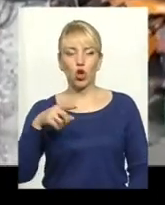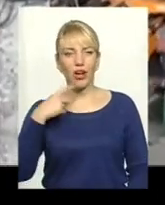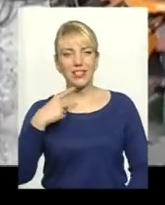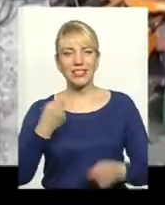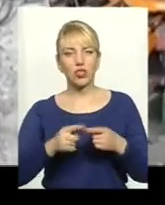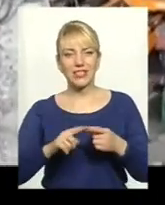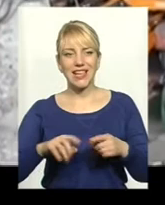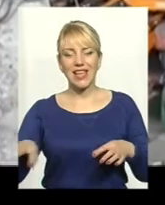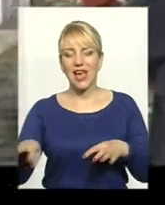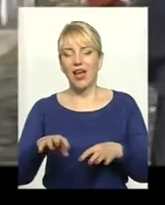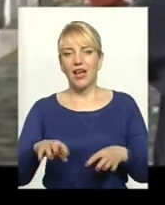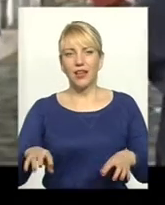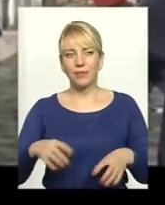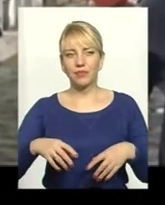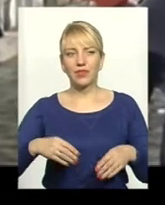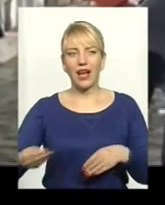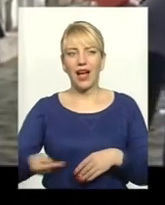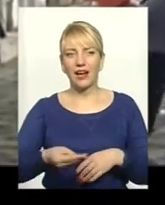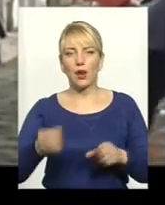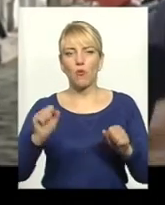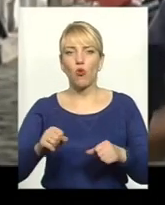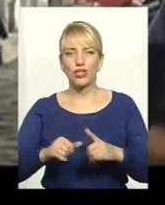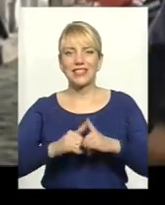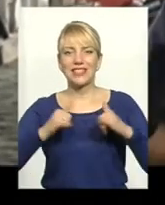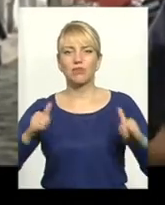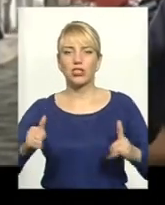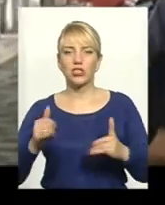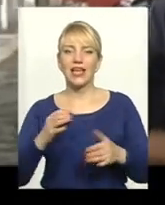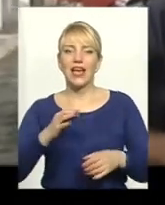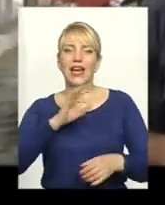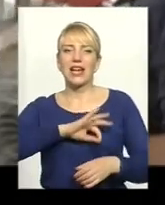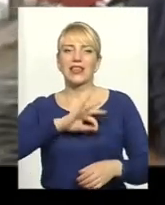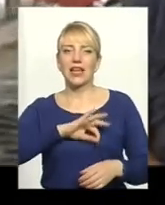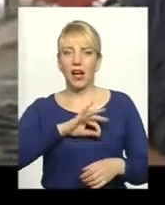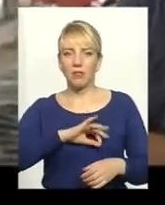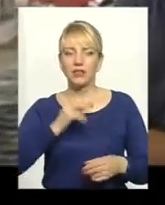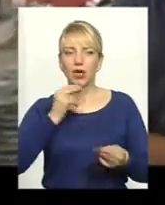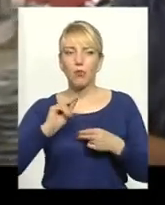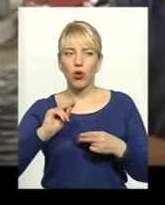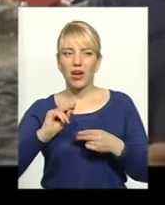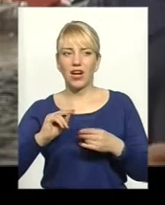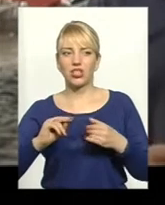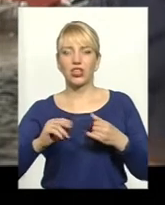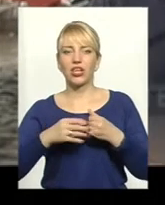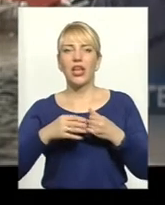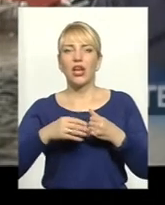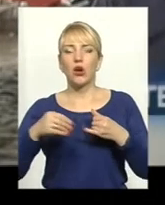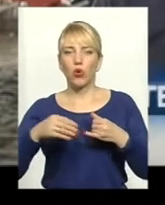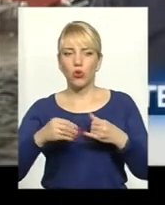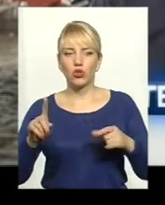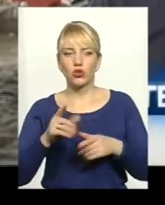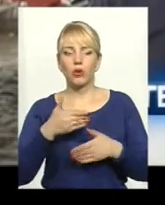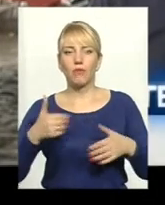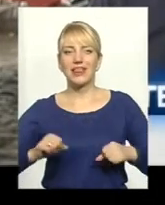агрегат здатен збільшити ефективність та рентабельність сільгоспвиробництва і навіть покращити структуру ґрунту. Що ми намагаємося